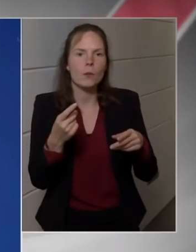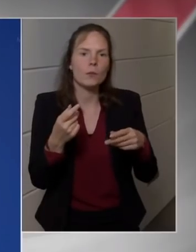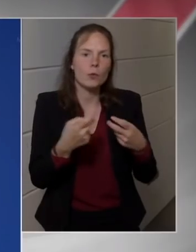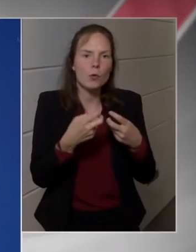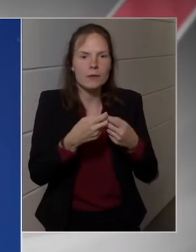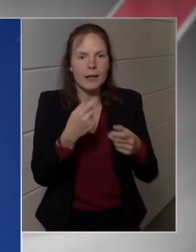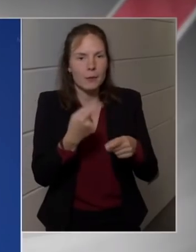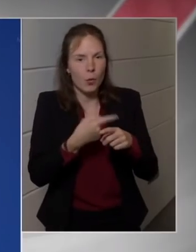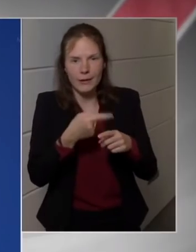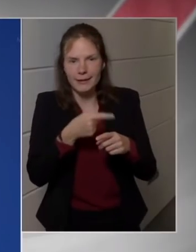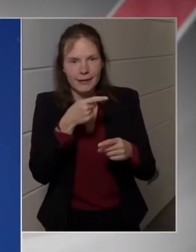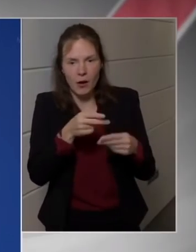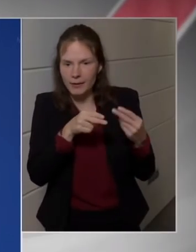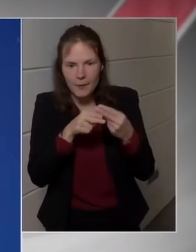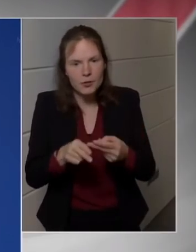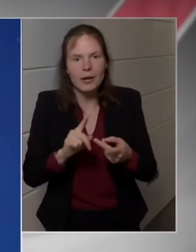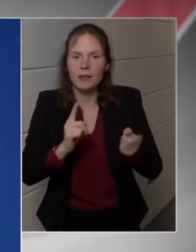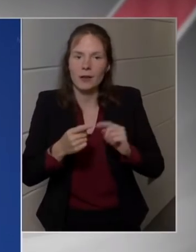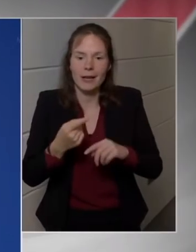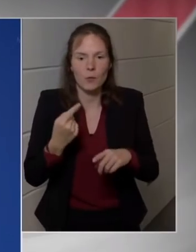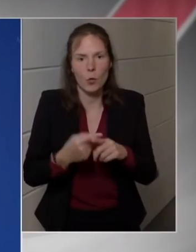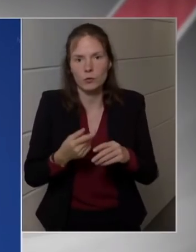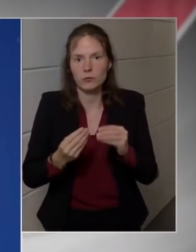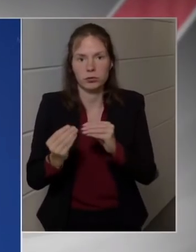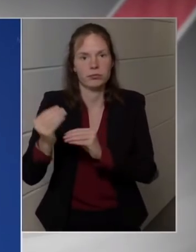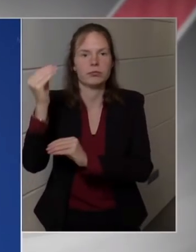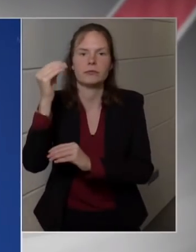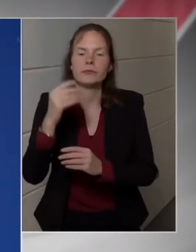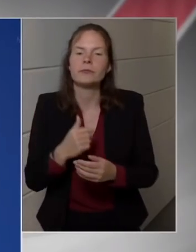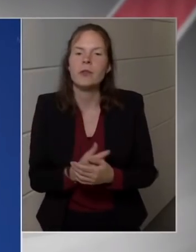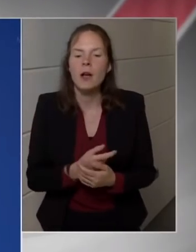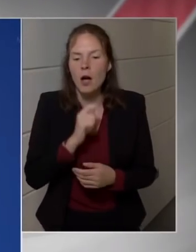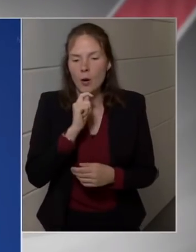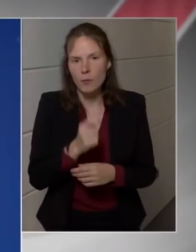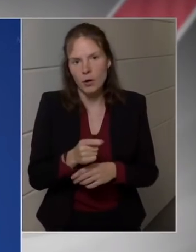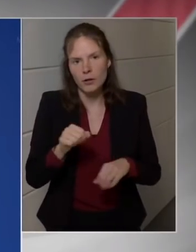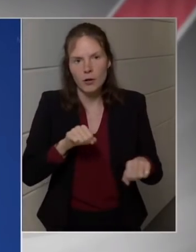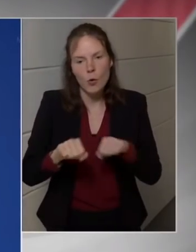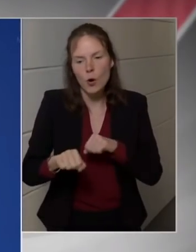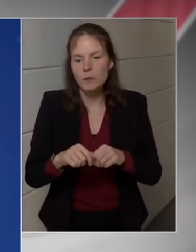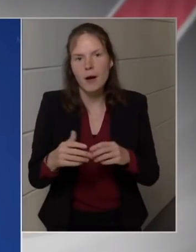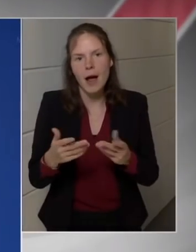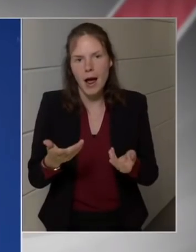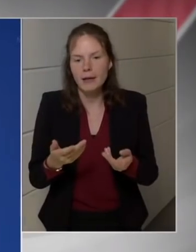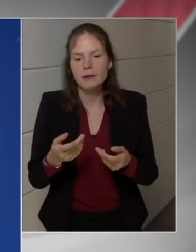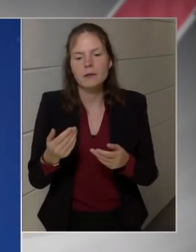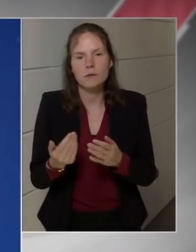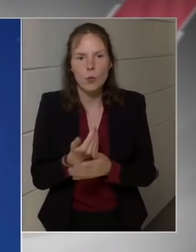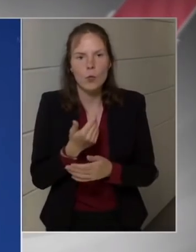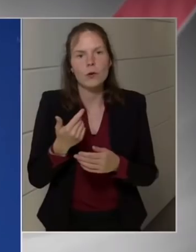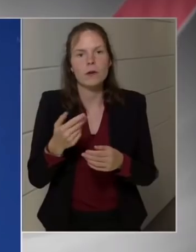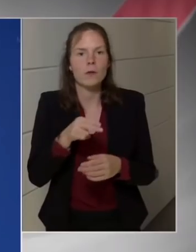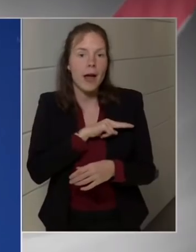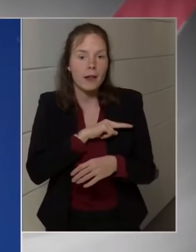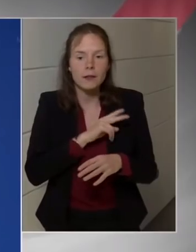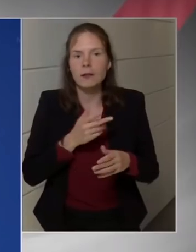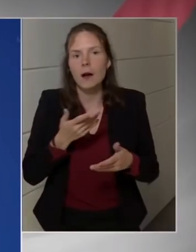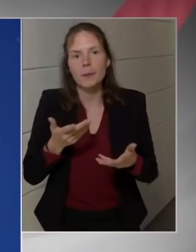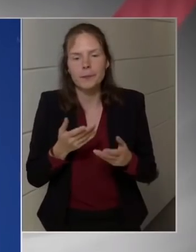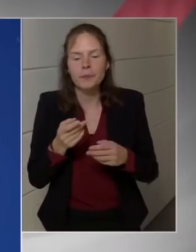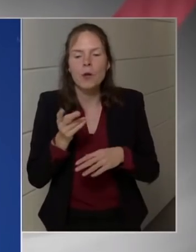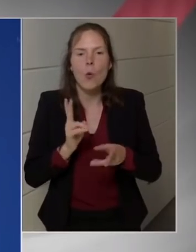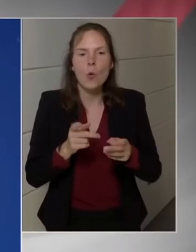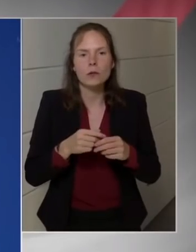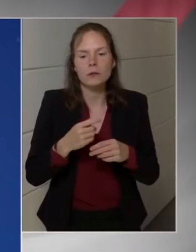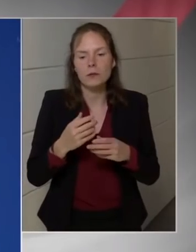radikálisan emelkedtek, hogy nem megfékezni nem voltunk képesek a brüsszeli politikával ezt a folyamatot,